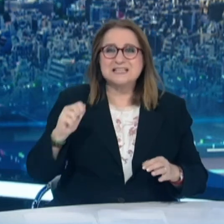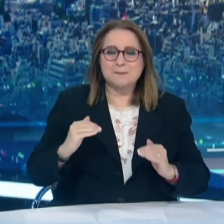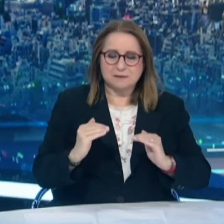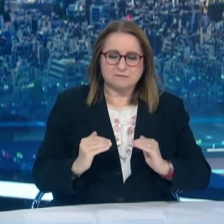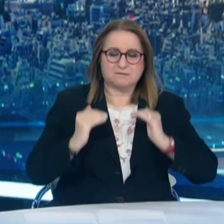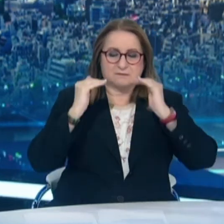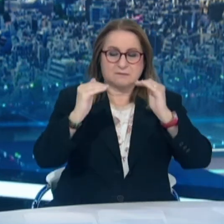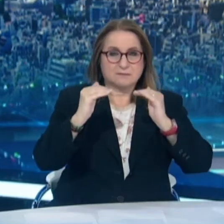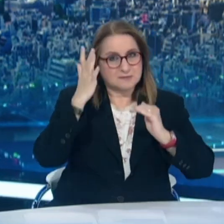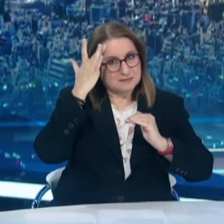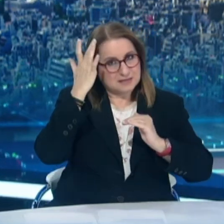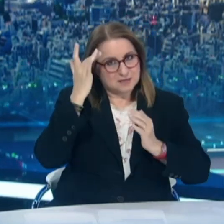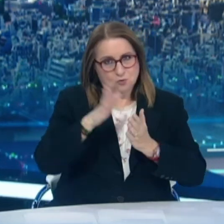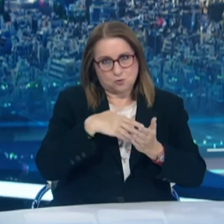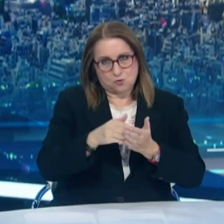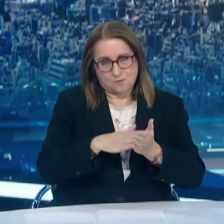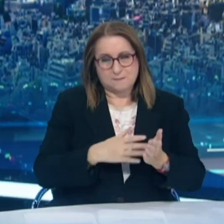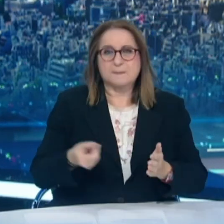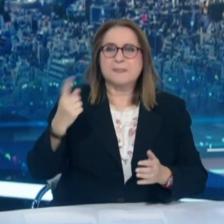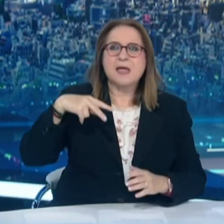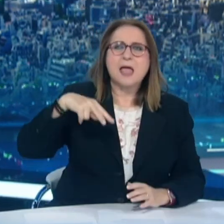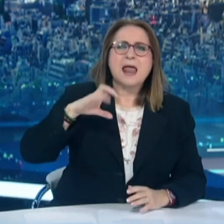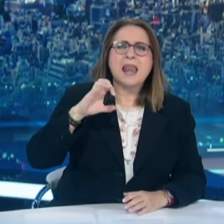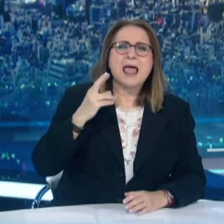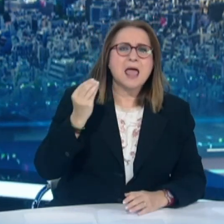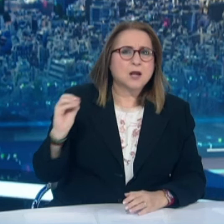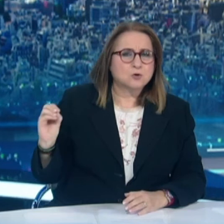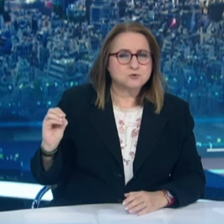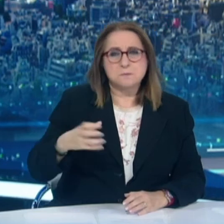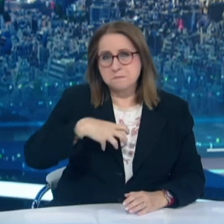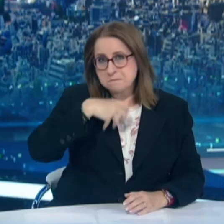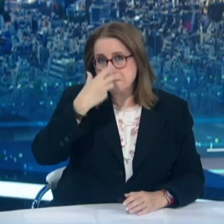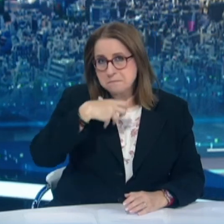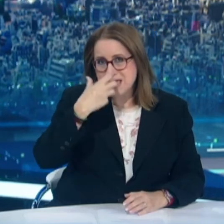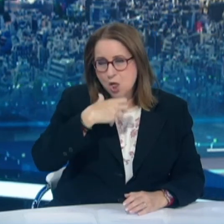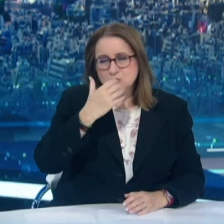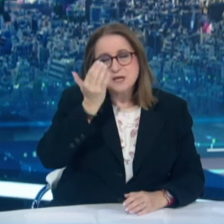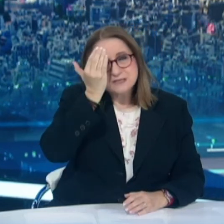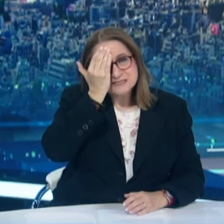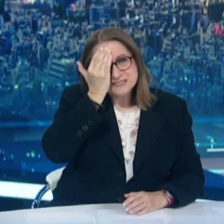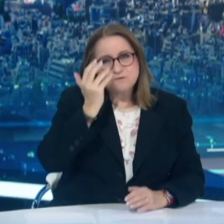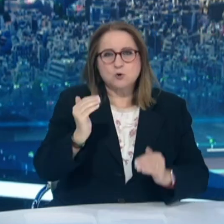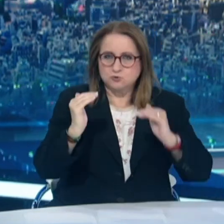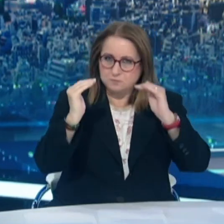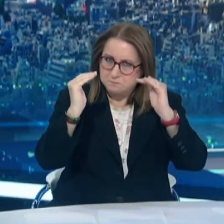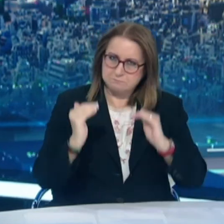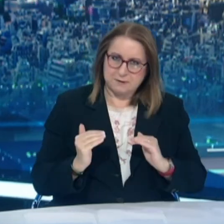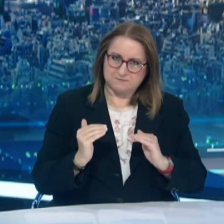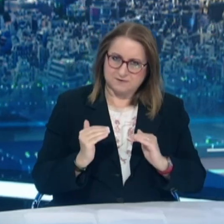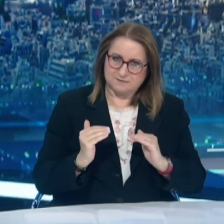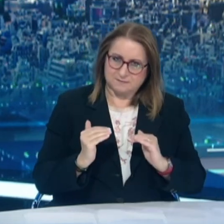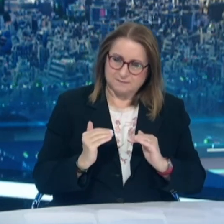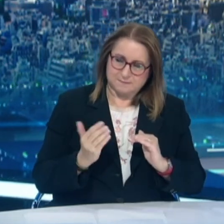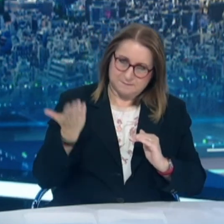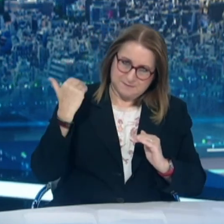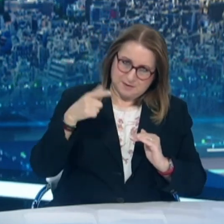2. Οι Δήμοι Λέρου, Μήλου και Σύφνου πέφτουν επίπεδο και μεταφέρονται στο επίπεδο 2 στο κίτρινο.